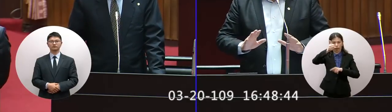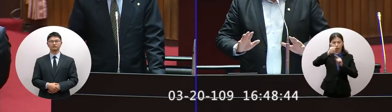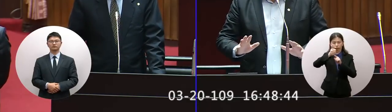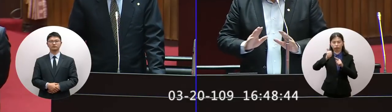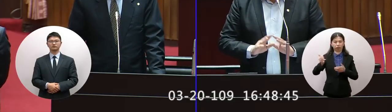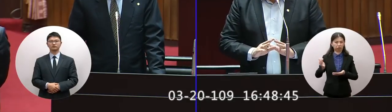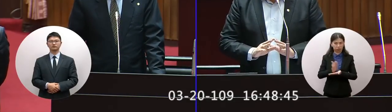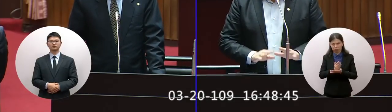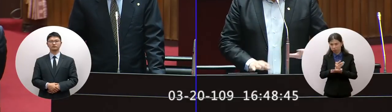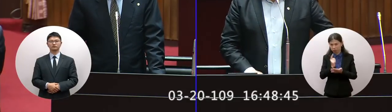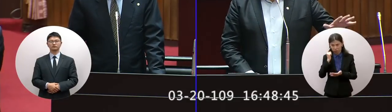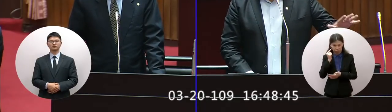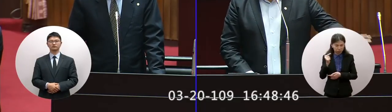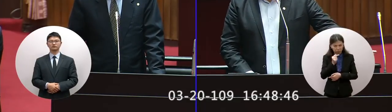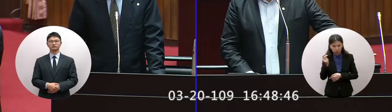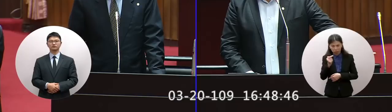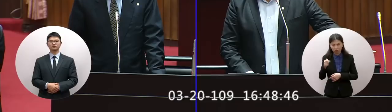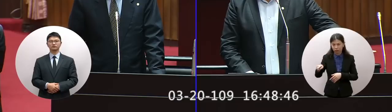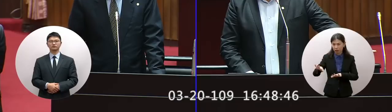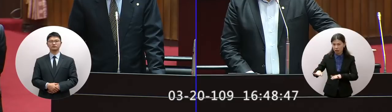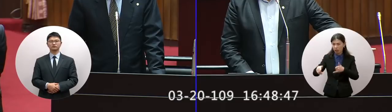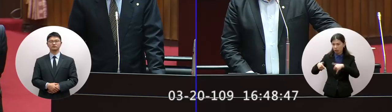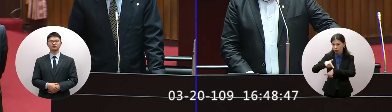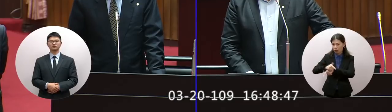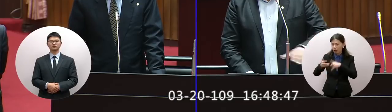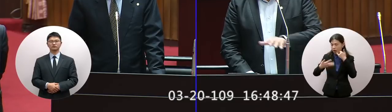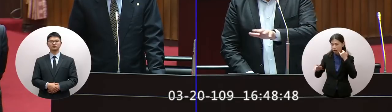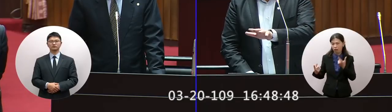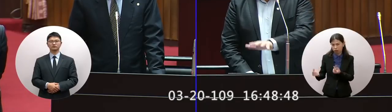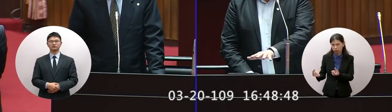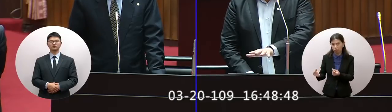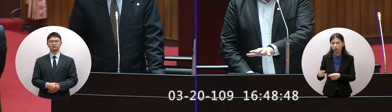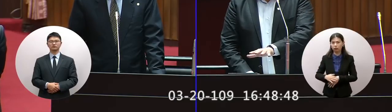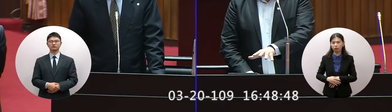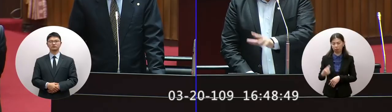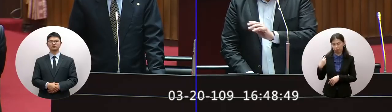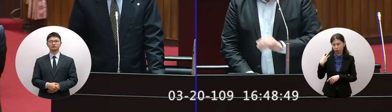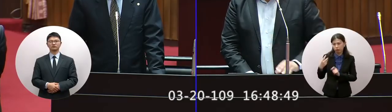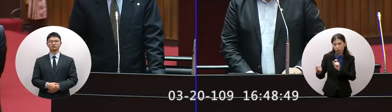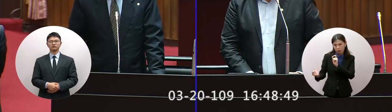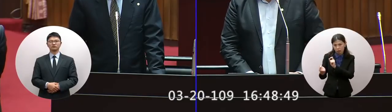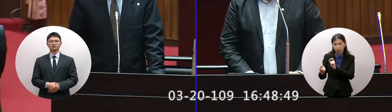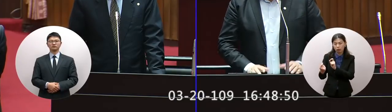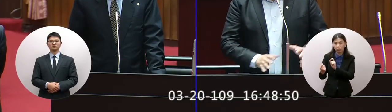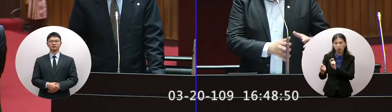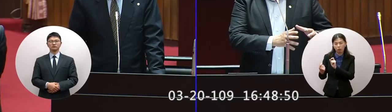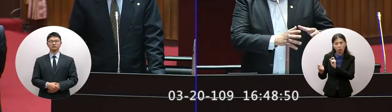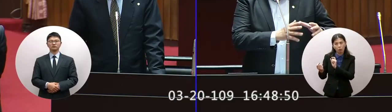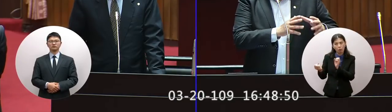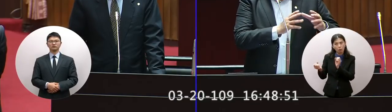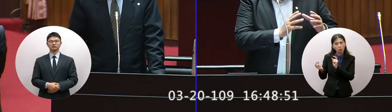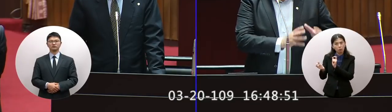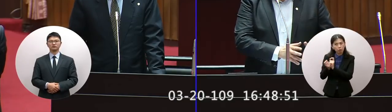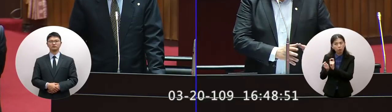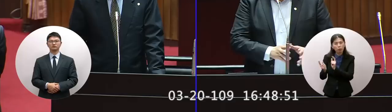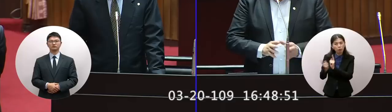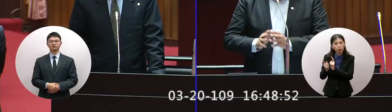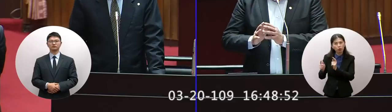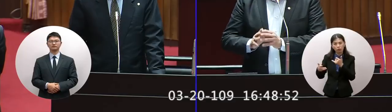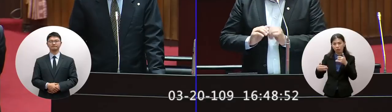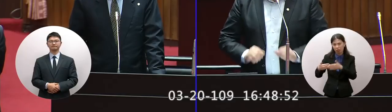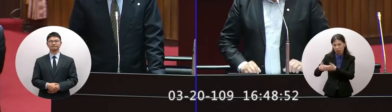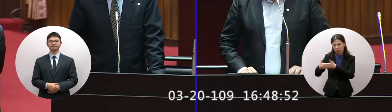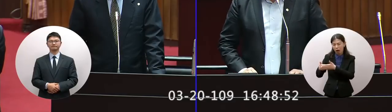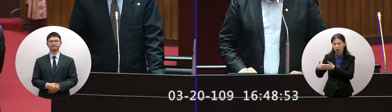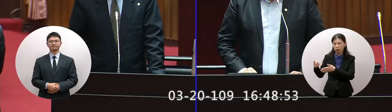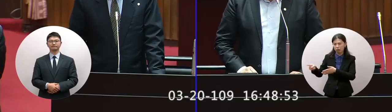來研判整個的局勢現在南海那邊也是我們這幾天遇到的中共一些動作也很多有它不是單純的海巡署